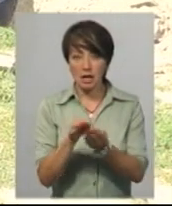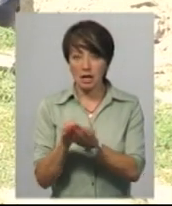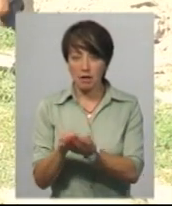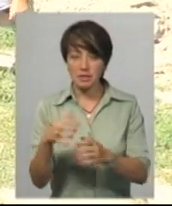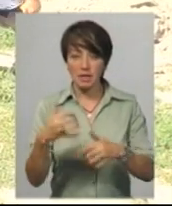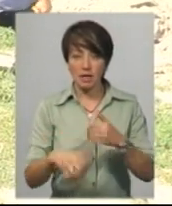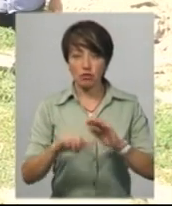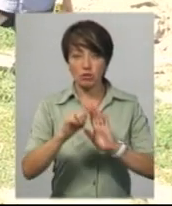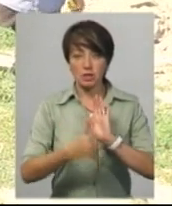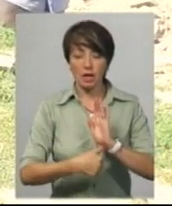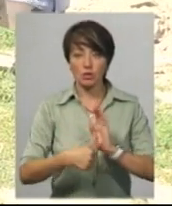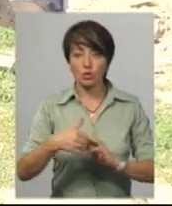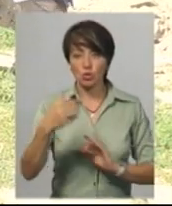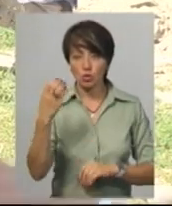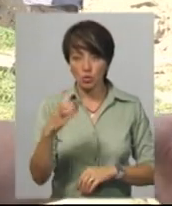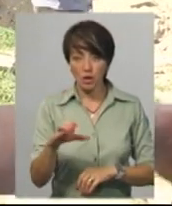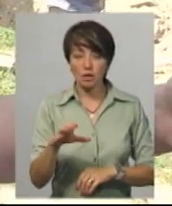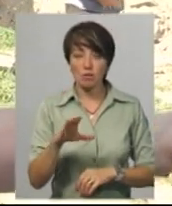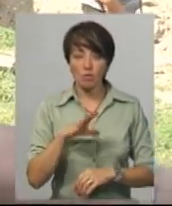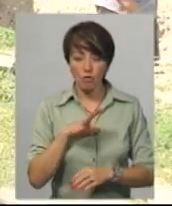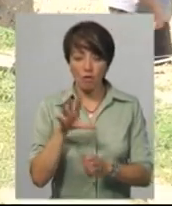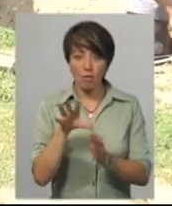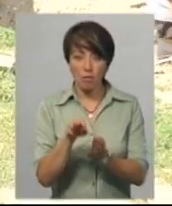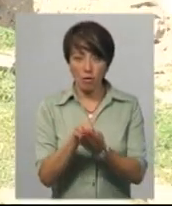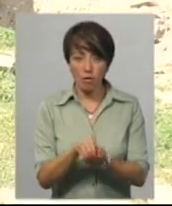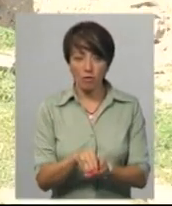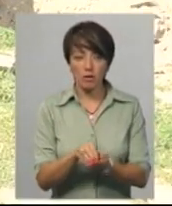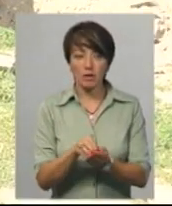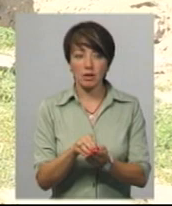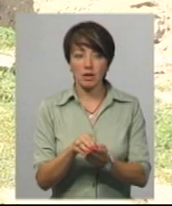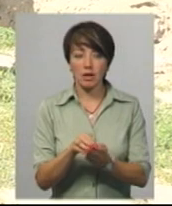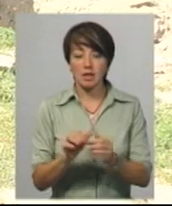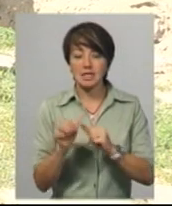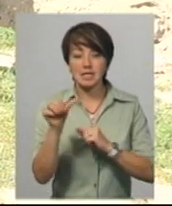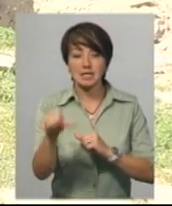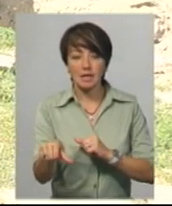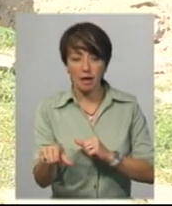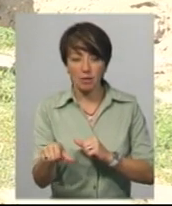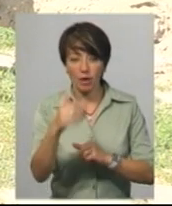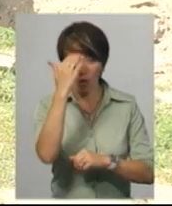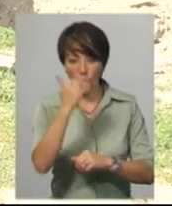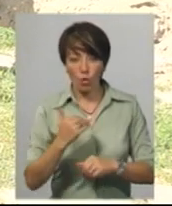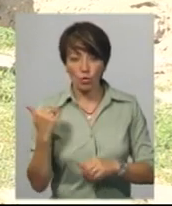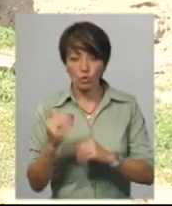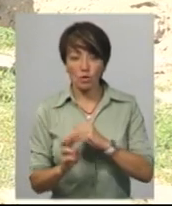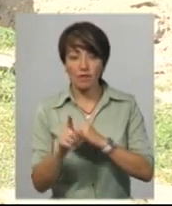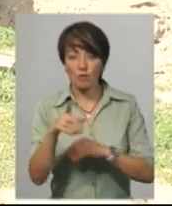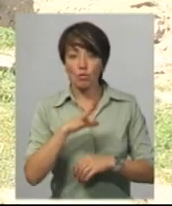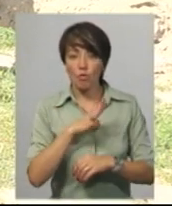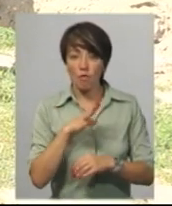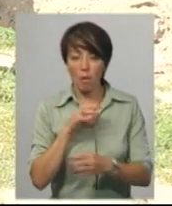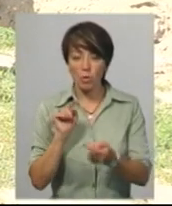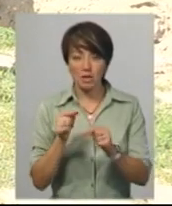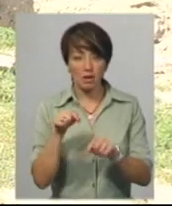століття, який був похований за переделами костелу, тому що він був протестант, і в костелі